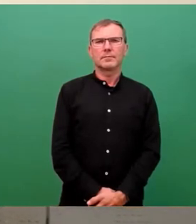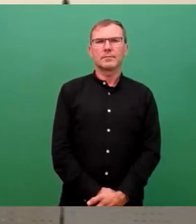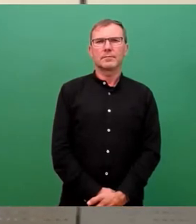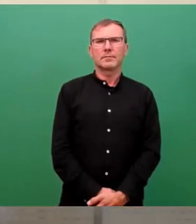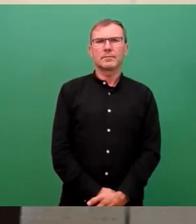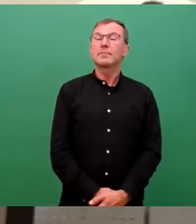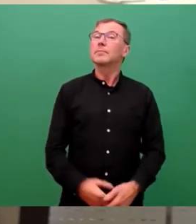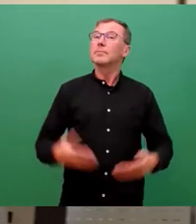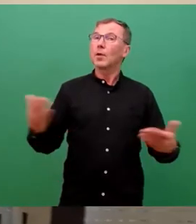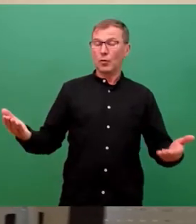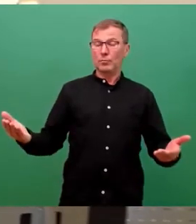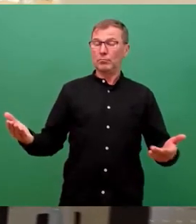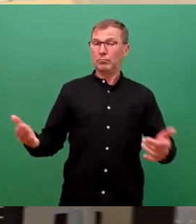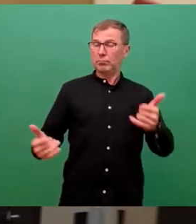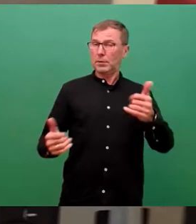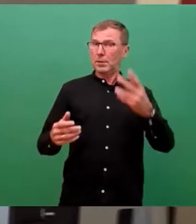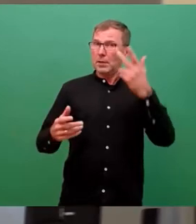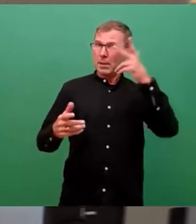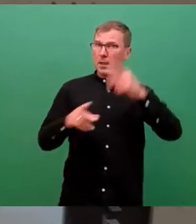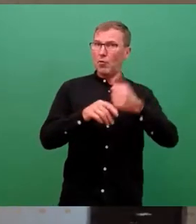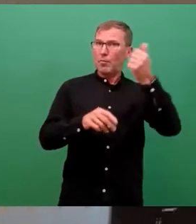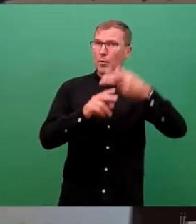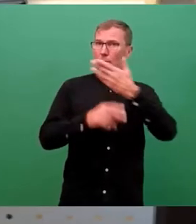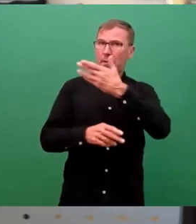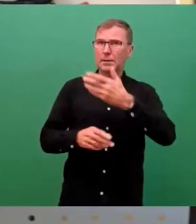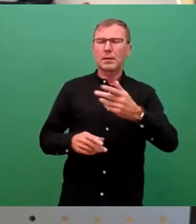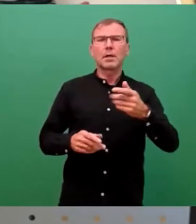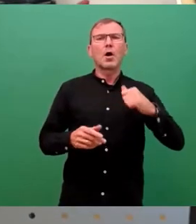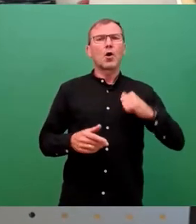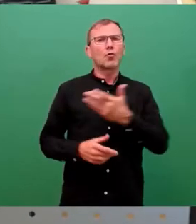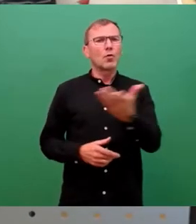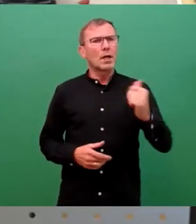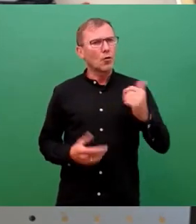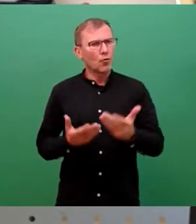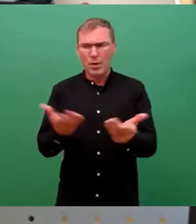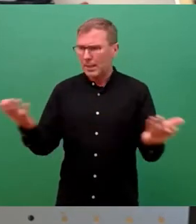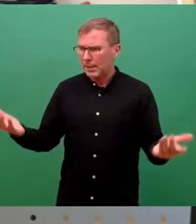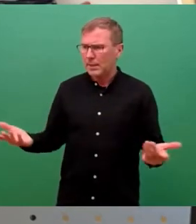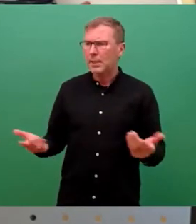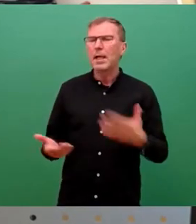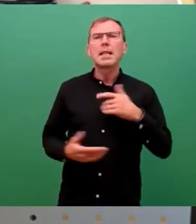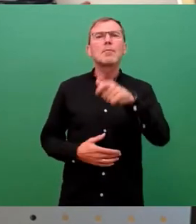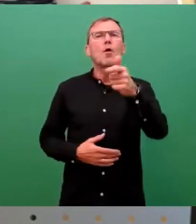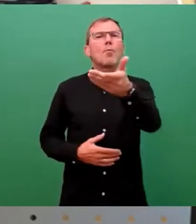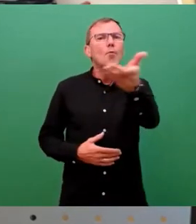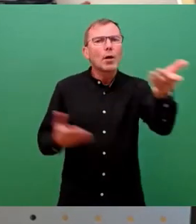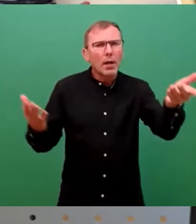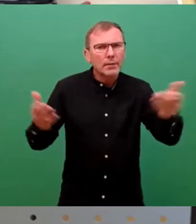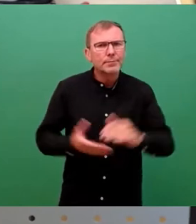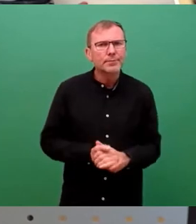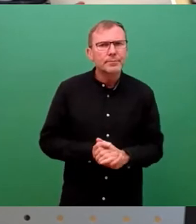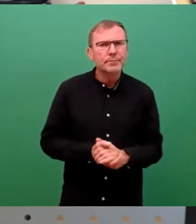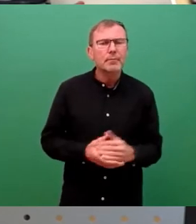So, ja, sehr geehrter Herr Oberbürgermeister, sehr verehrte Kolleginnen und Kollegen, liebe Mitbürgerinnen und Mitbürger. Nach